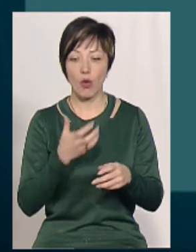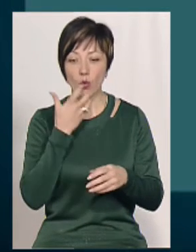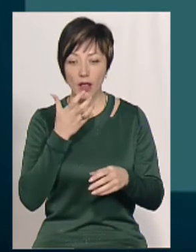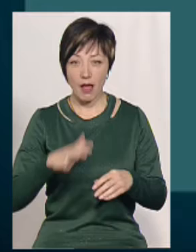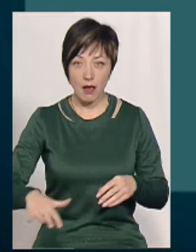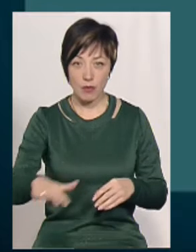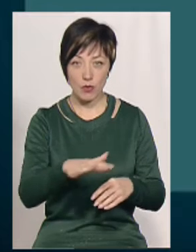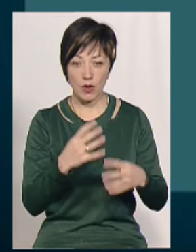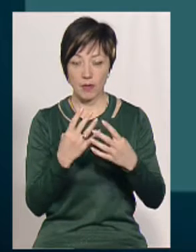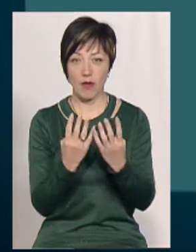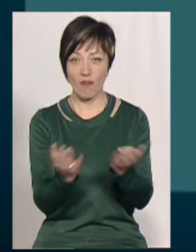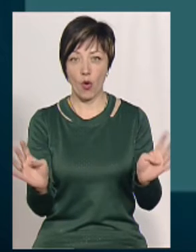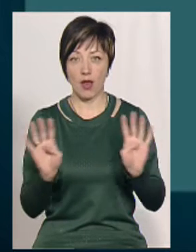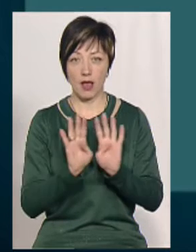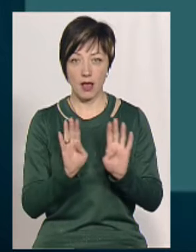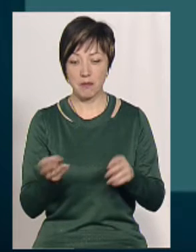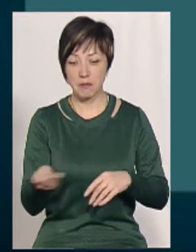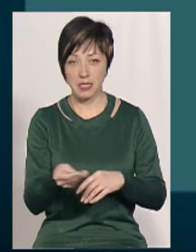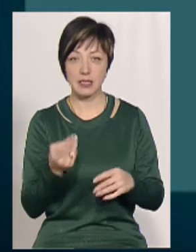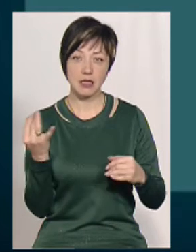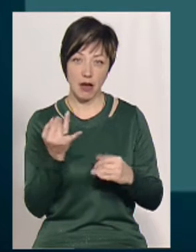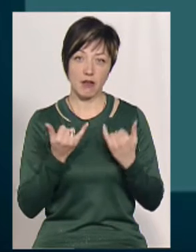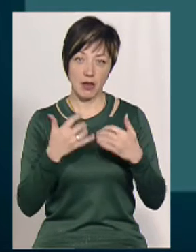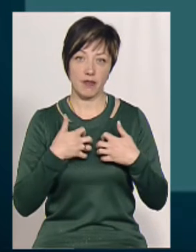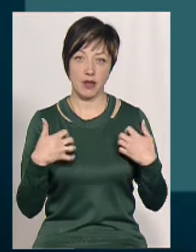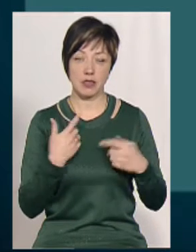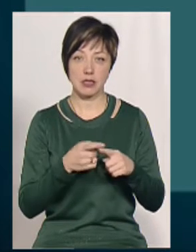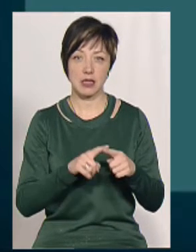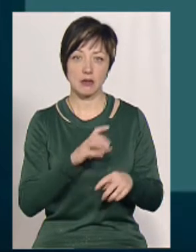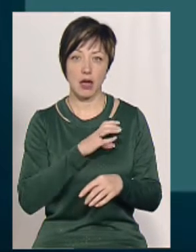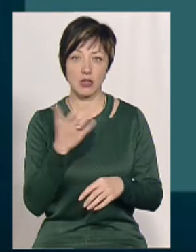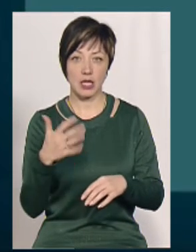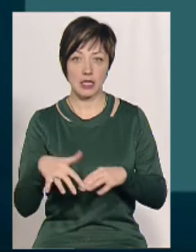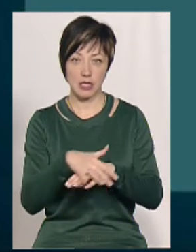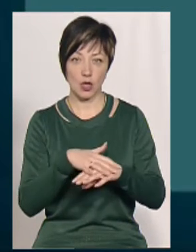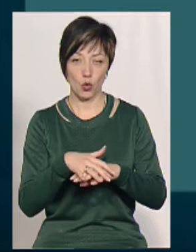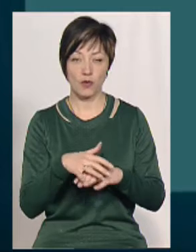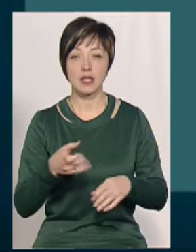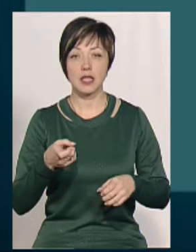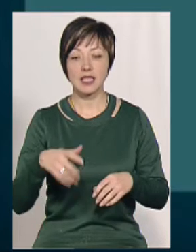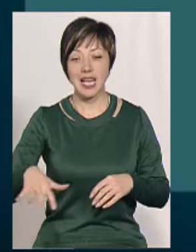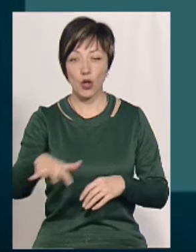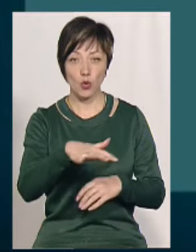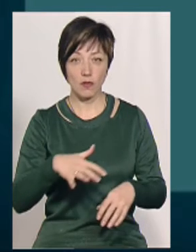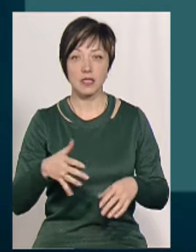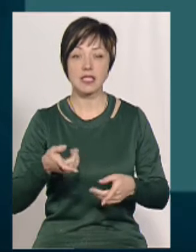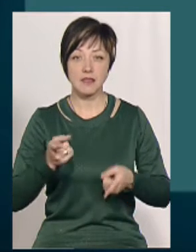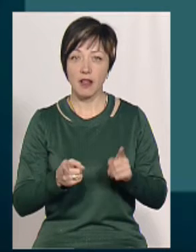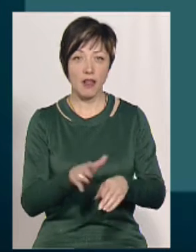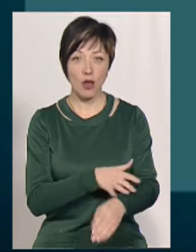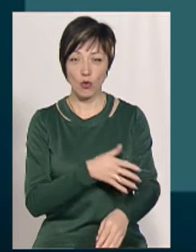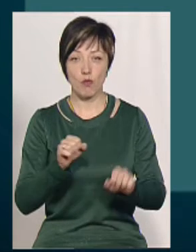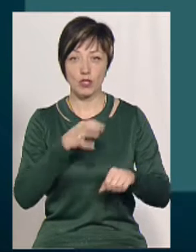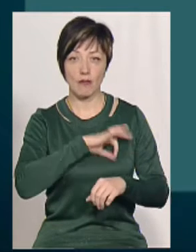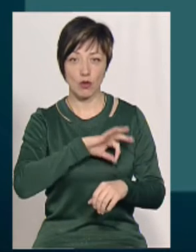використовуємо її як підстилку. Взагалі це цікаво для тварин, це збагачує їх середовище. Звісно, недовго ми можемо використовувати ці